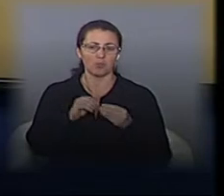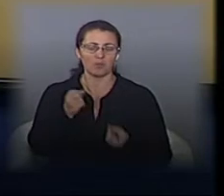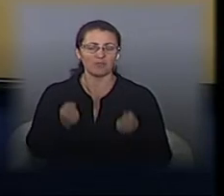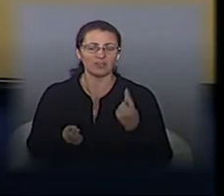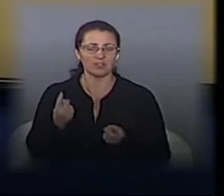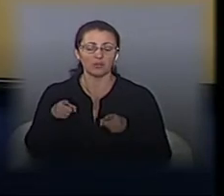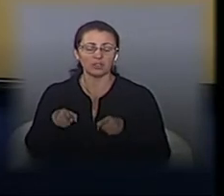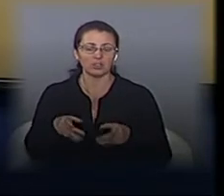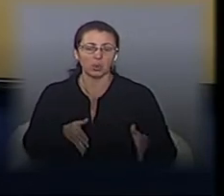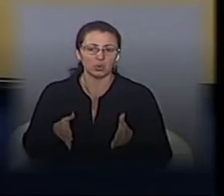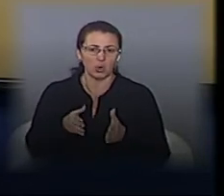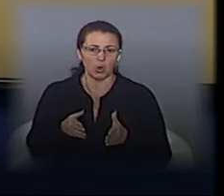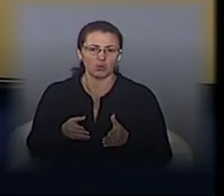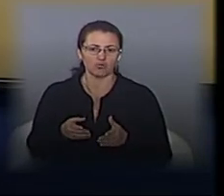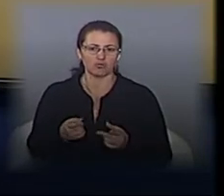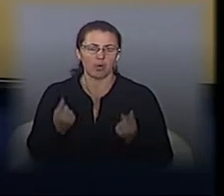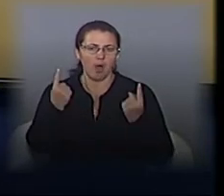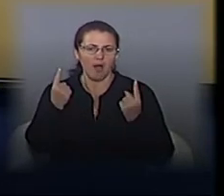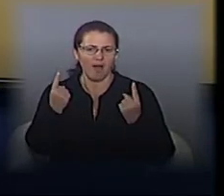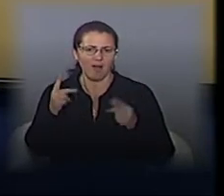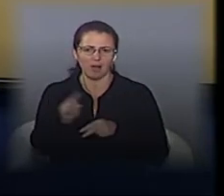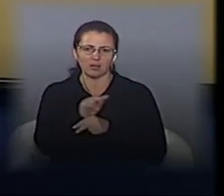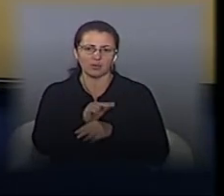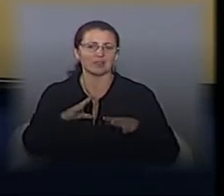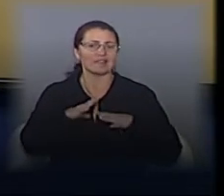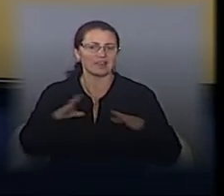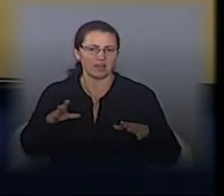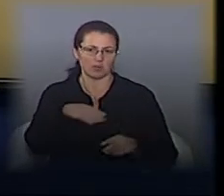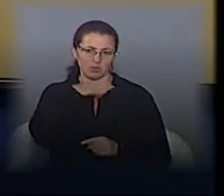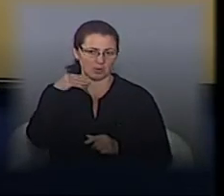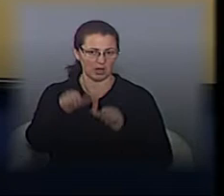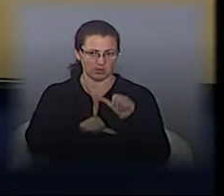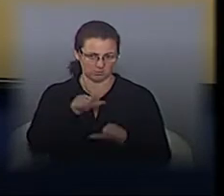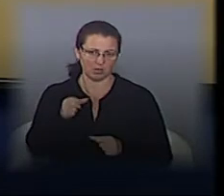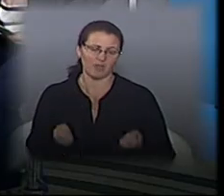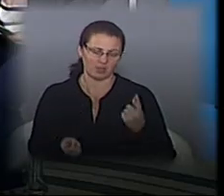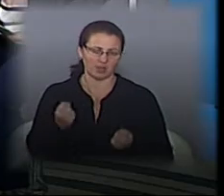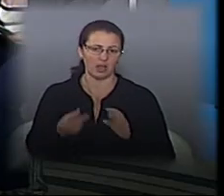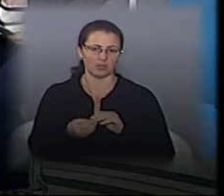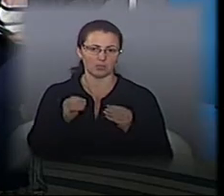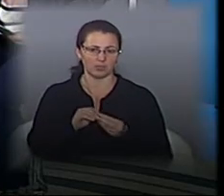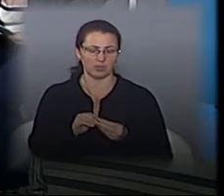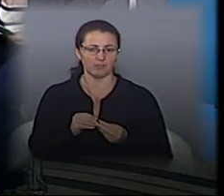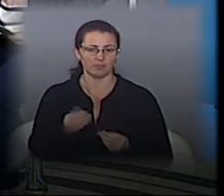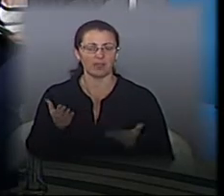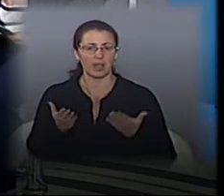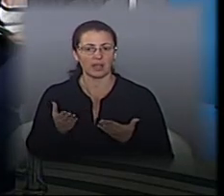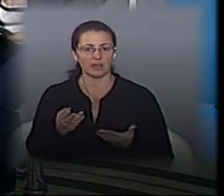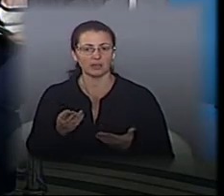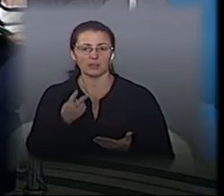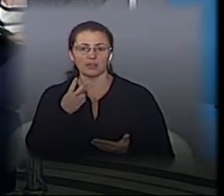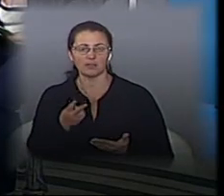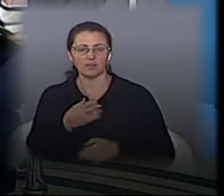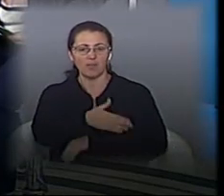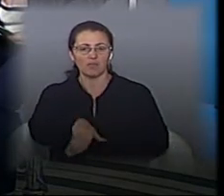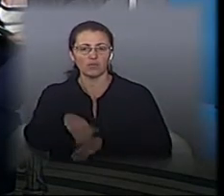капітально, на жаль, не ремонтувалися вже більше 30 років. Це в основному виникають такі проблеми. Зокрема, якщо брати поганий стан в Олесі